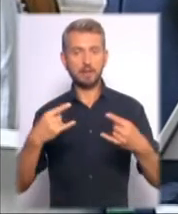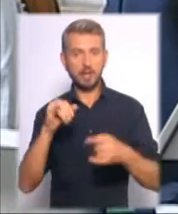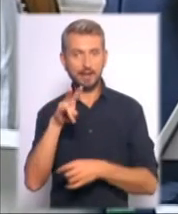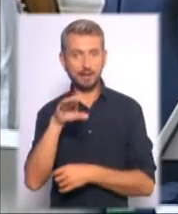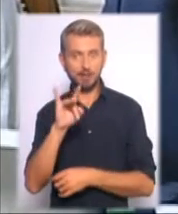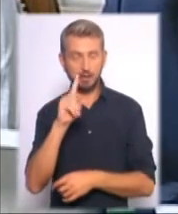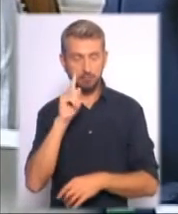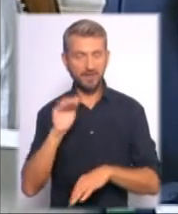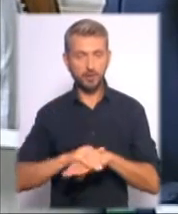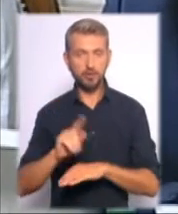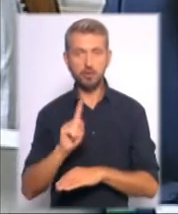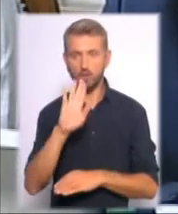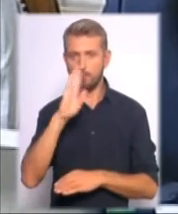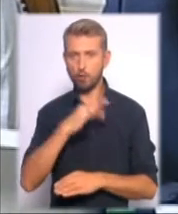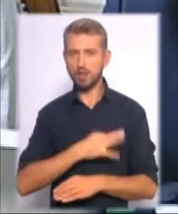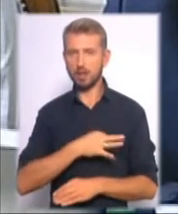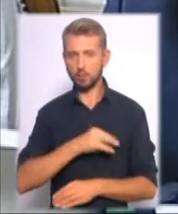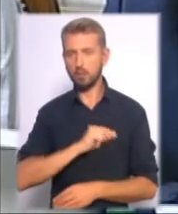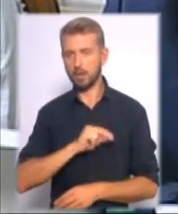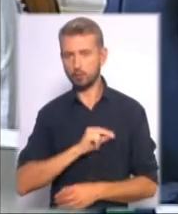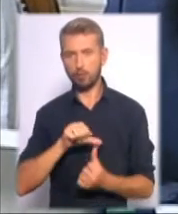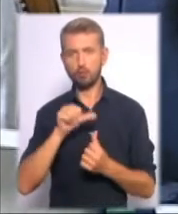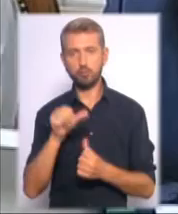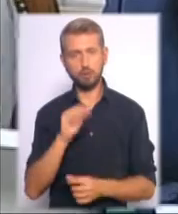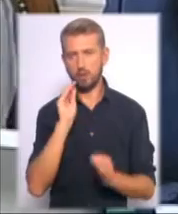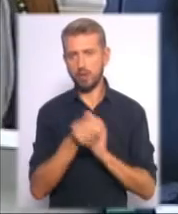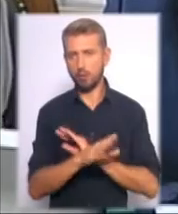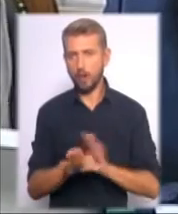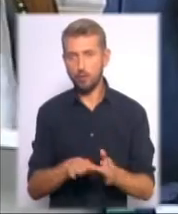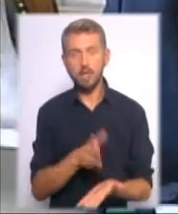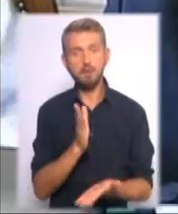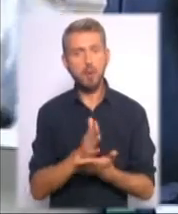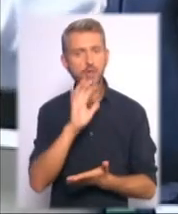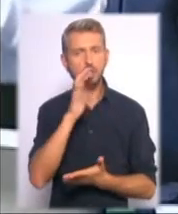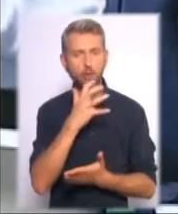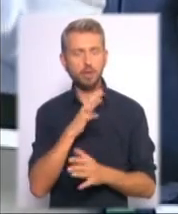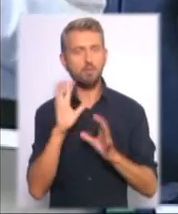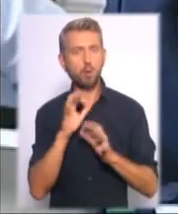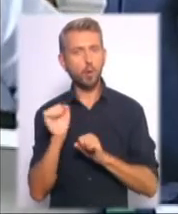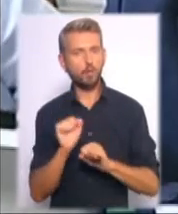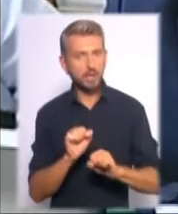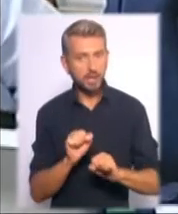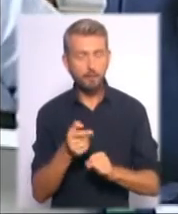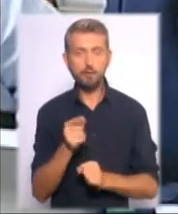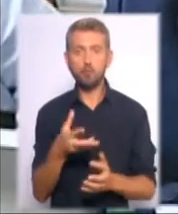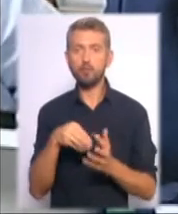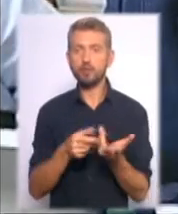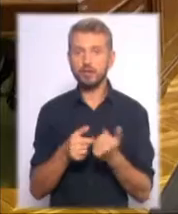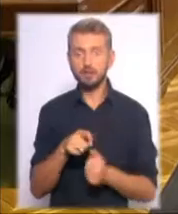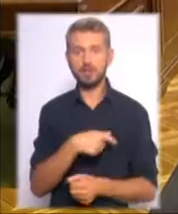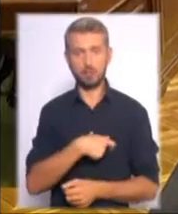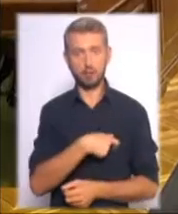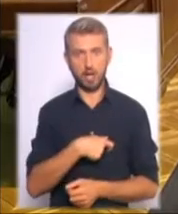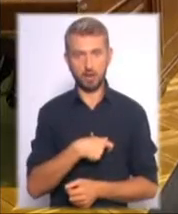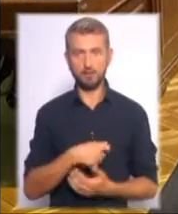засвідчило, що ворожа агентура працює, особливо не ховаючись, маючи серйозних покровителів, у тому числі з депутатськими значками.